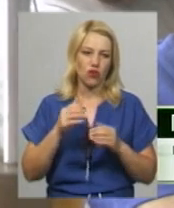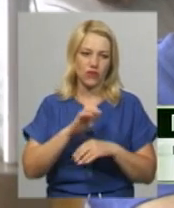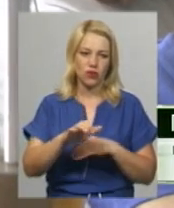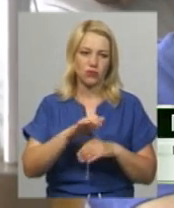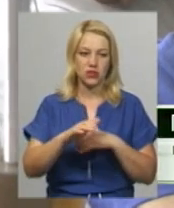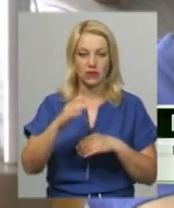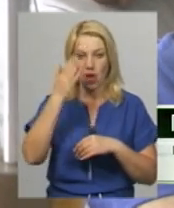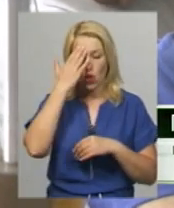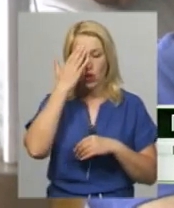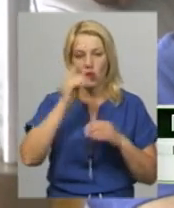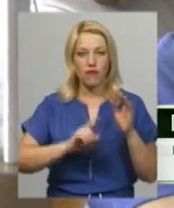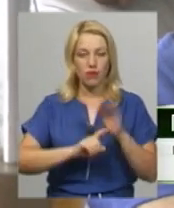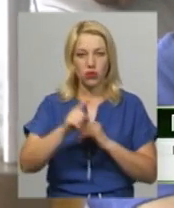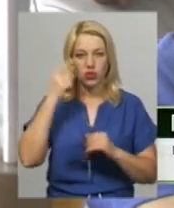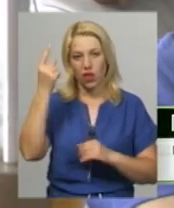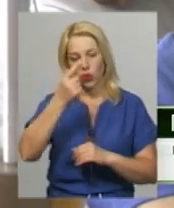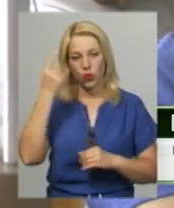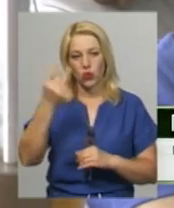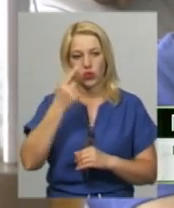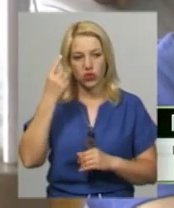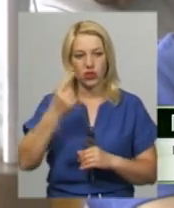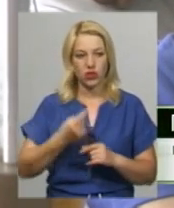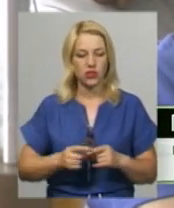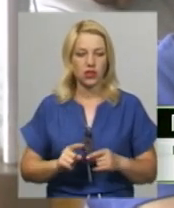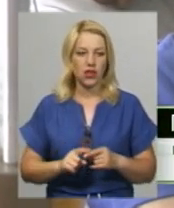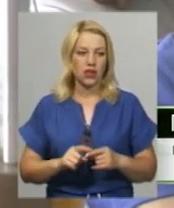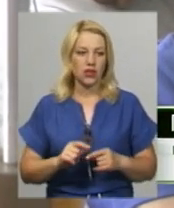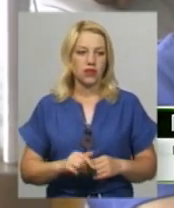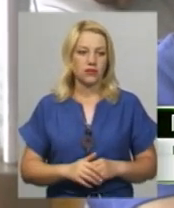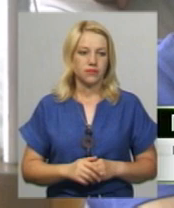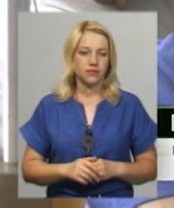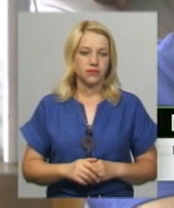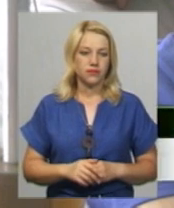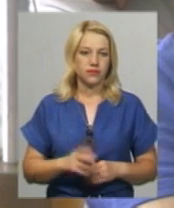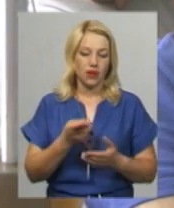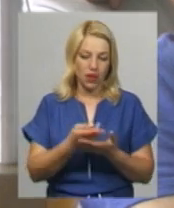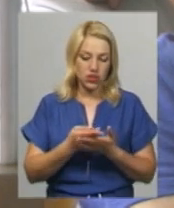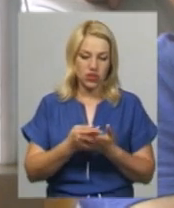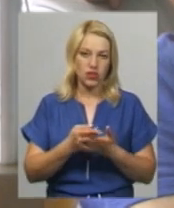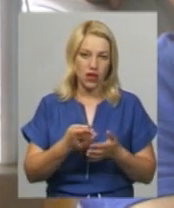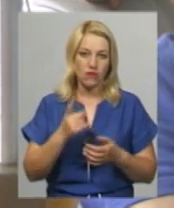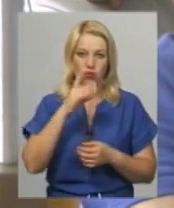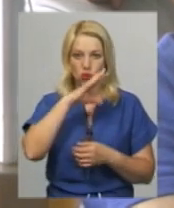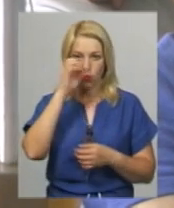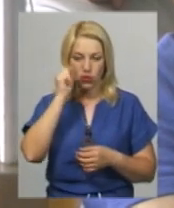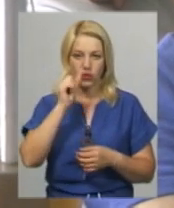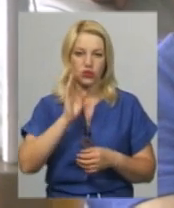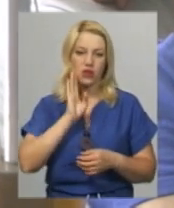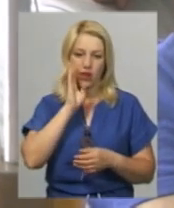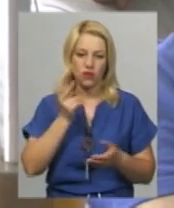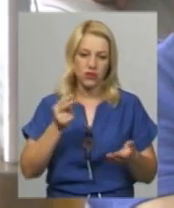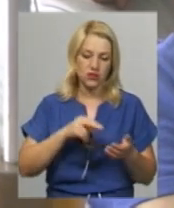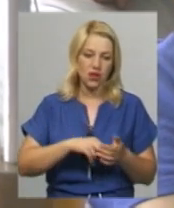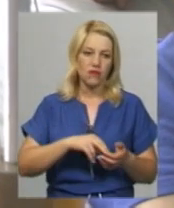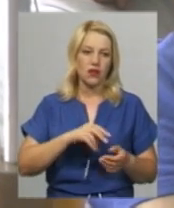перележав я до рання, рано встав, все нормально, поїхав